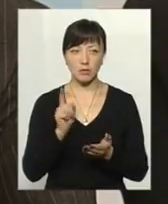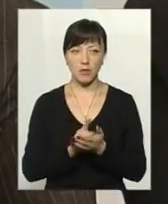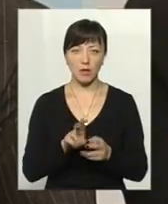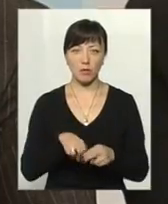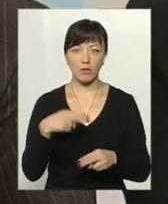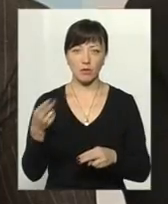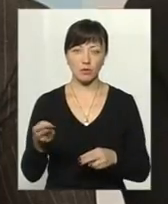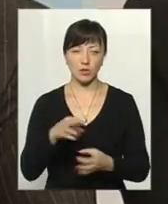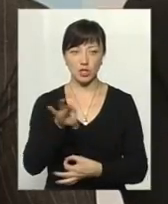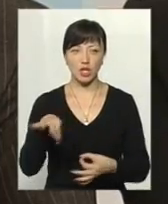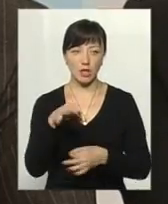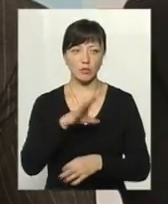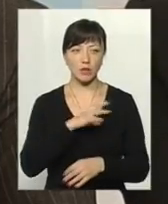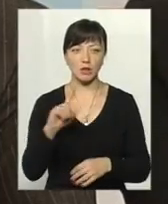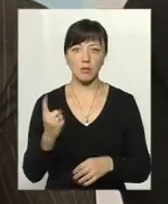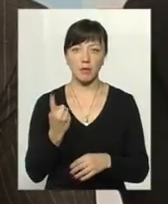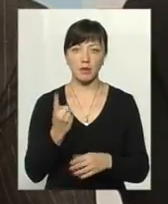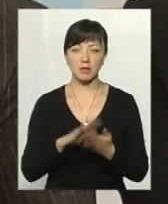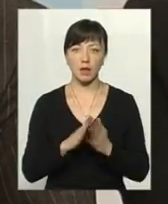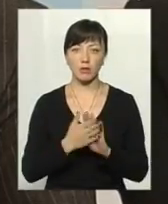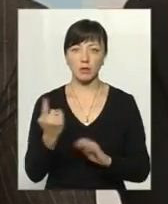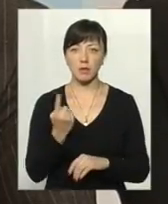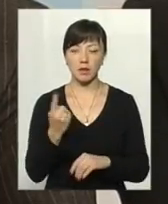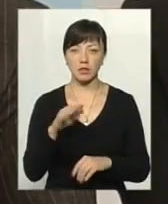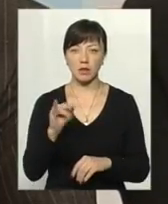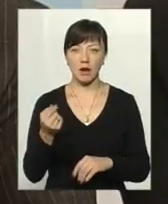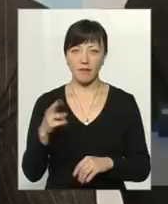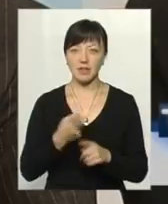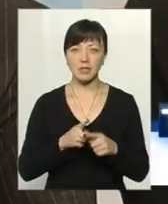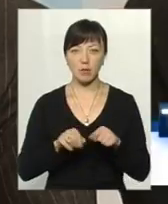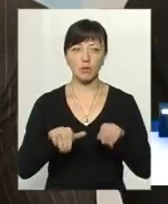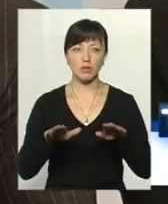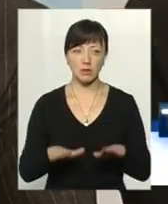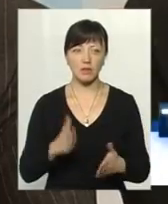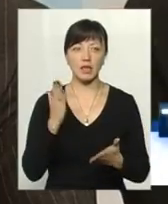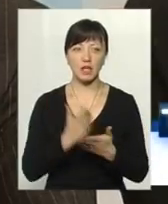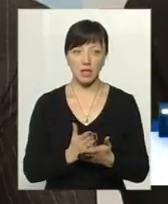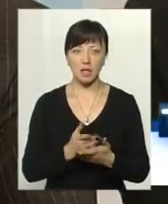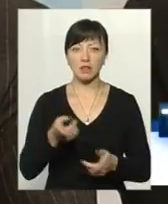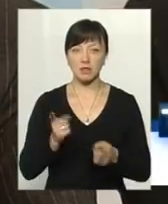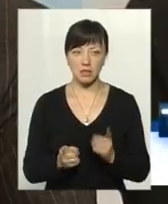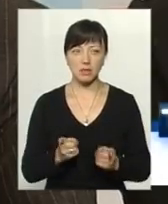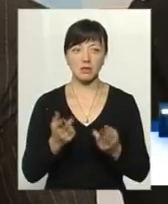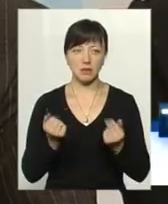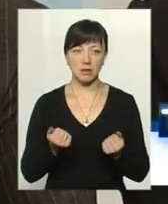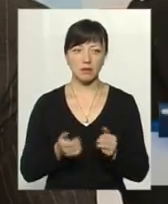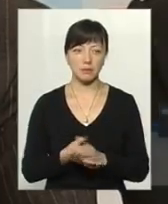повернути, ті залишки, які були станом на 1 травня. Так що ця постанова є, вона дійсна.